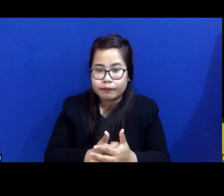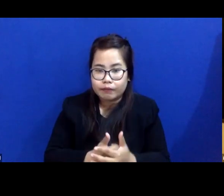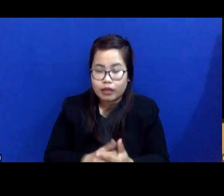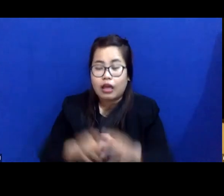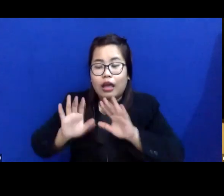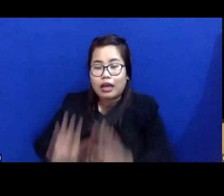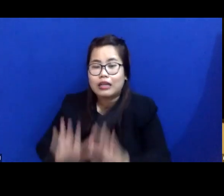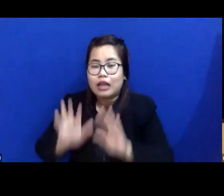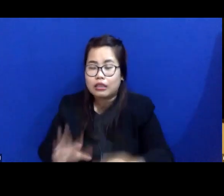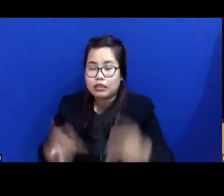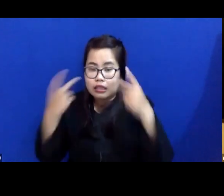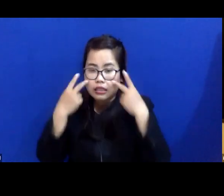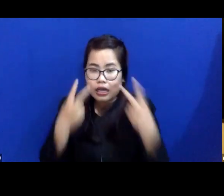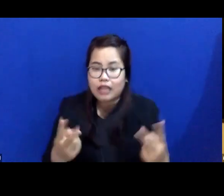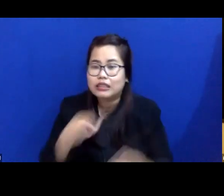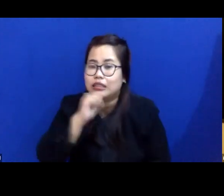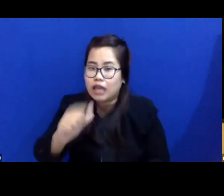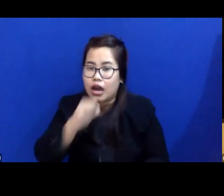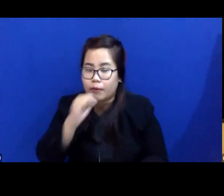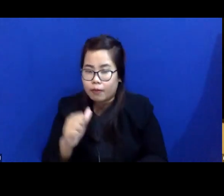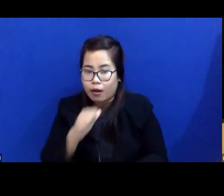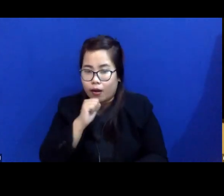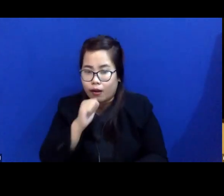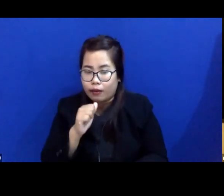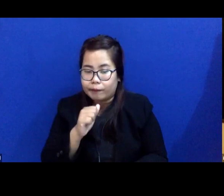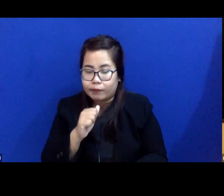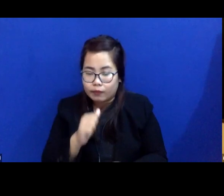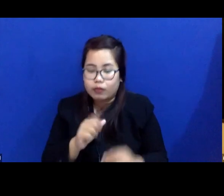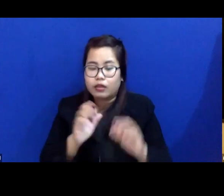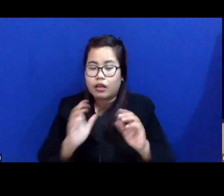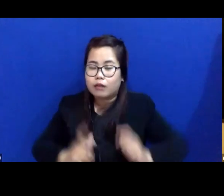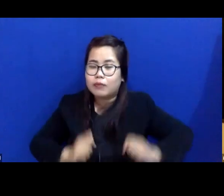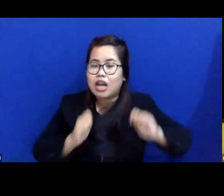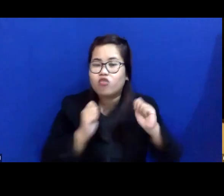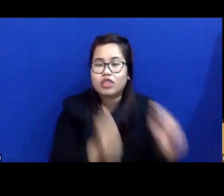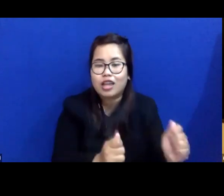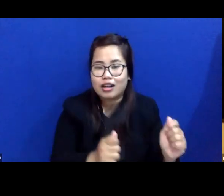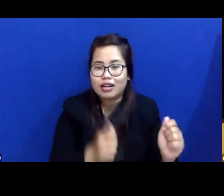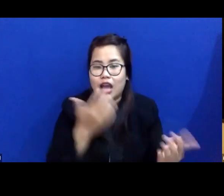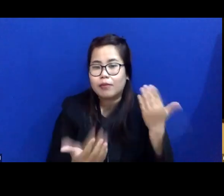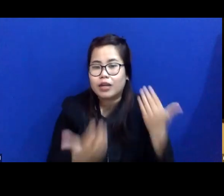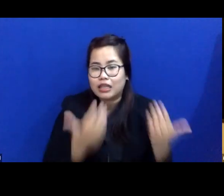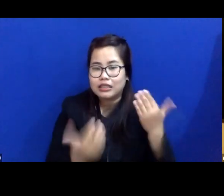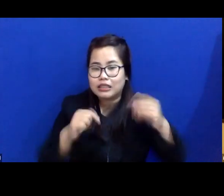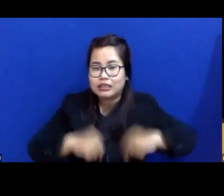Nanti akan terlihat siapa banyak yang mendaftar dalam aplikasi ini.